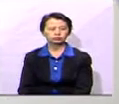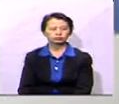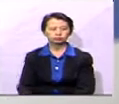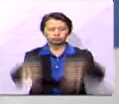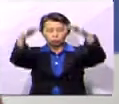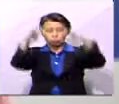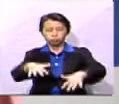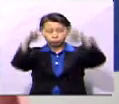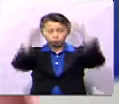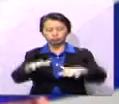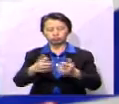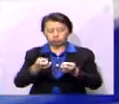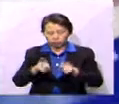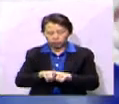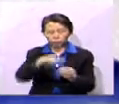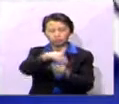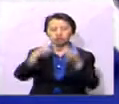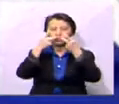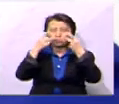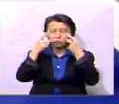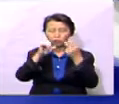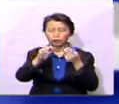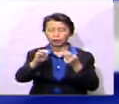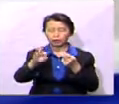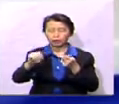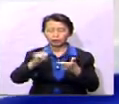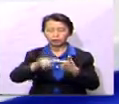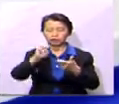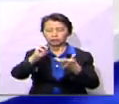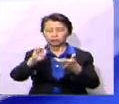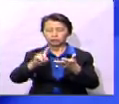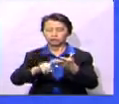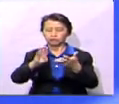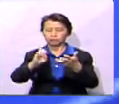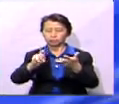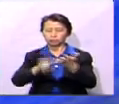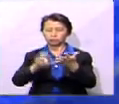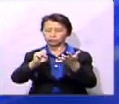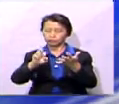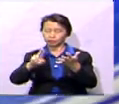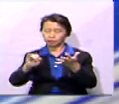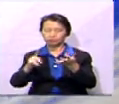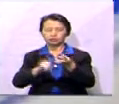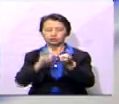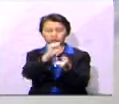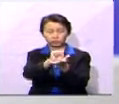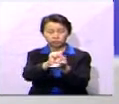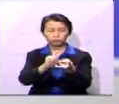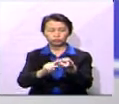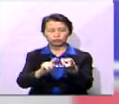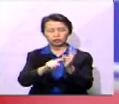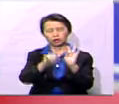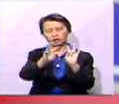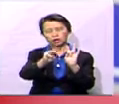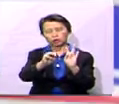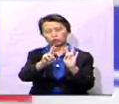Hujan lebat dijangka berlaku di sekitar Kucing, Samarahan, Serian, Betung, Sariki, Sri Aman, Sibu dan Muka.